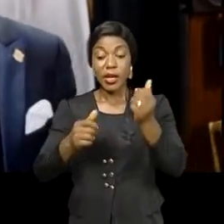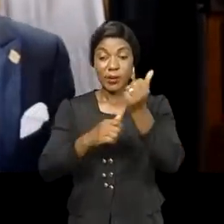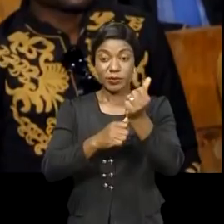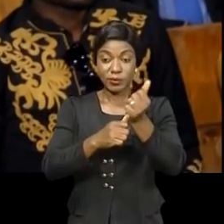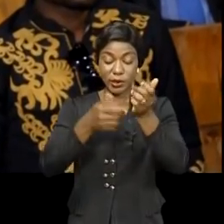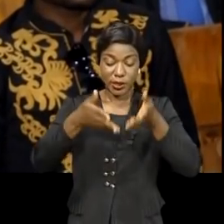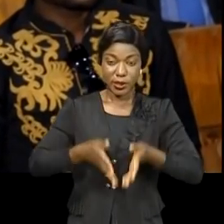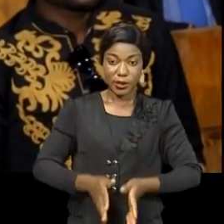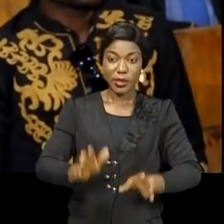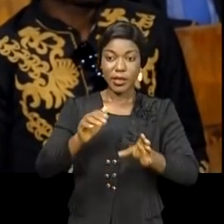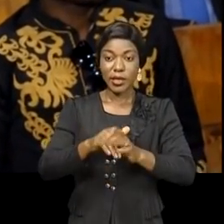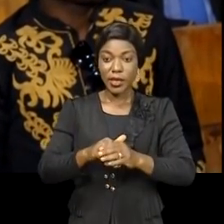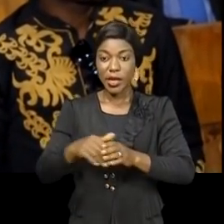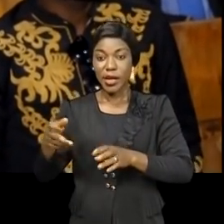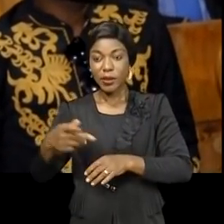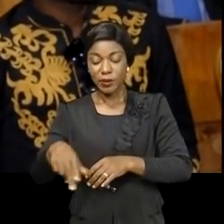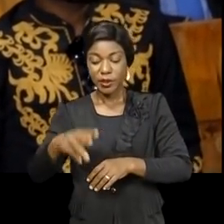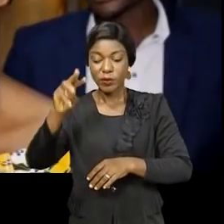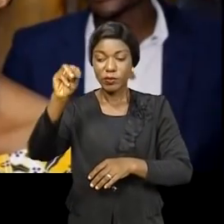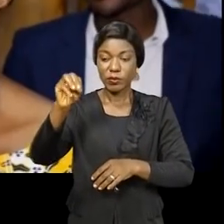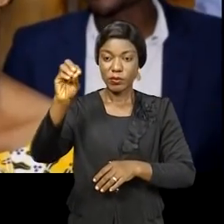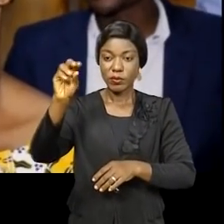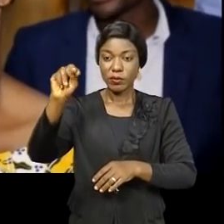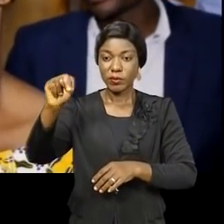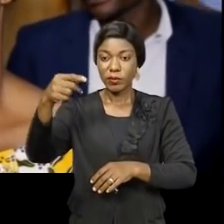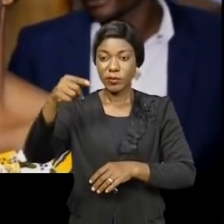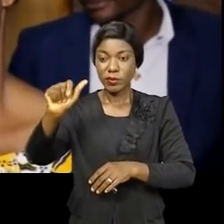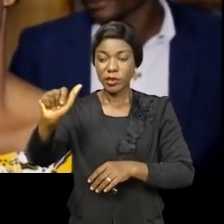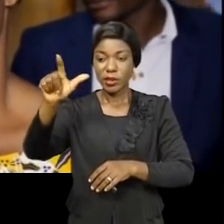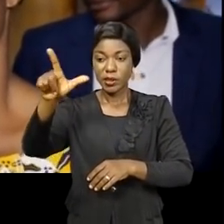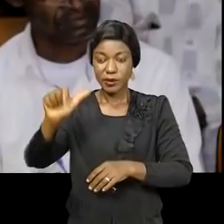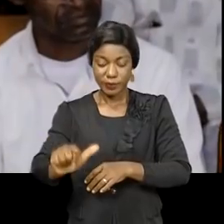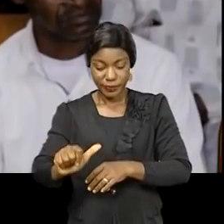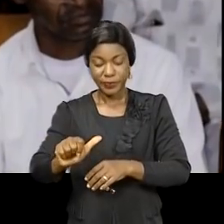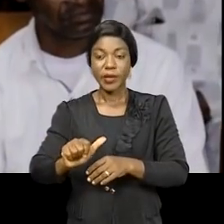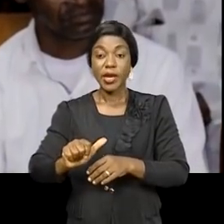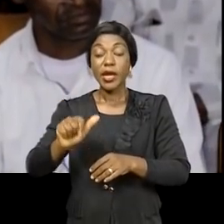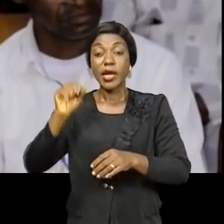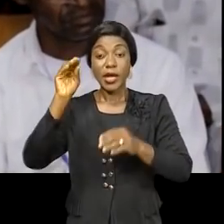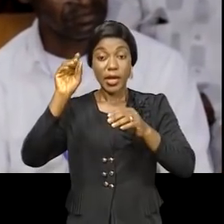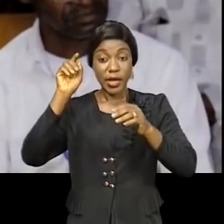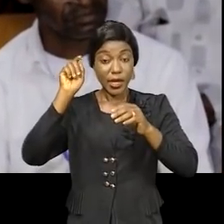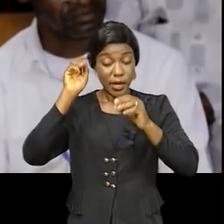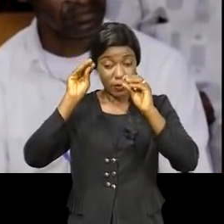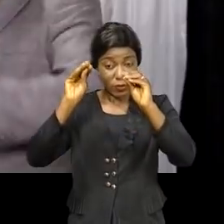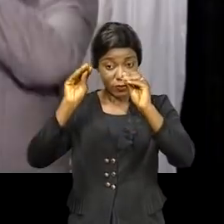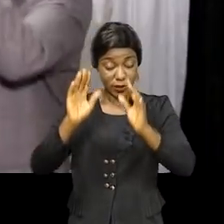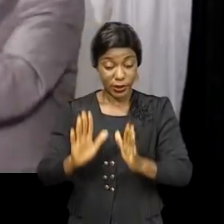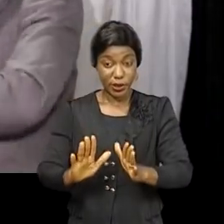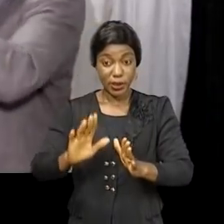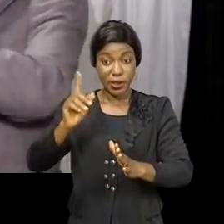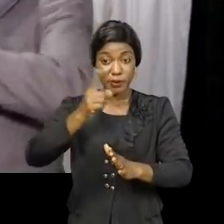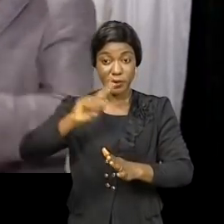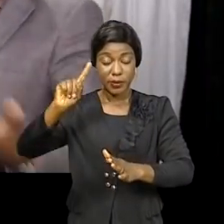meilleure manière de penser leurs actions publiques et individuelles pour l'émergence de la province de la Mongala. Le professeur Jean-Dédier Moleka, premier